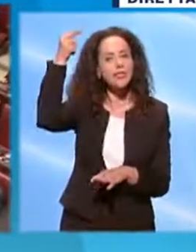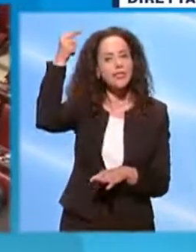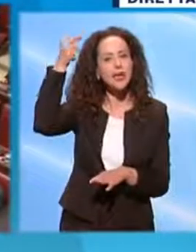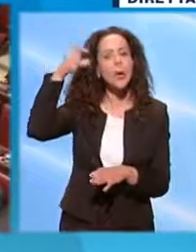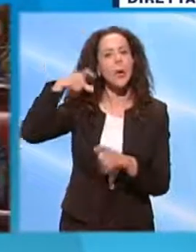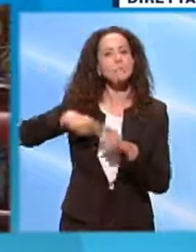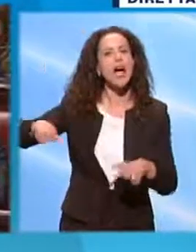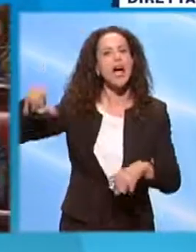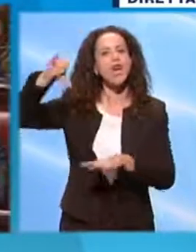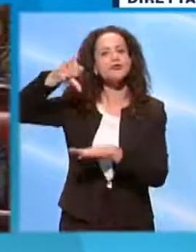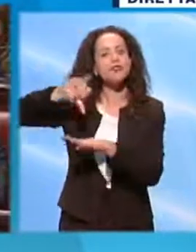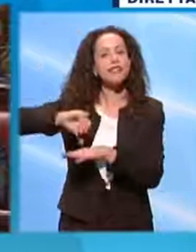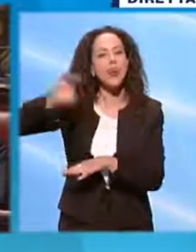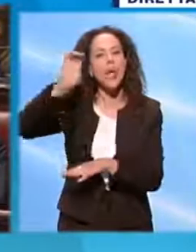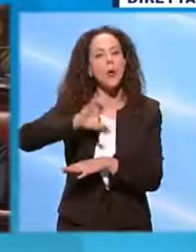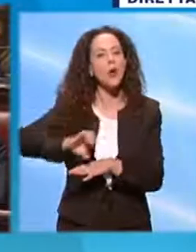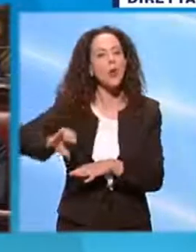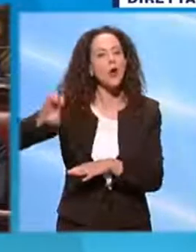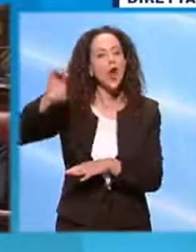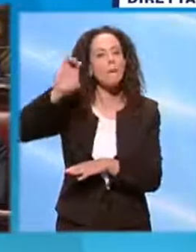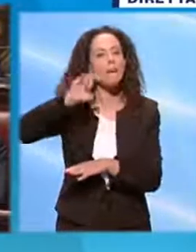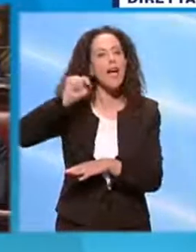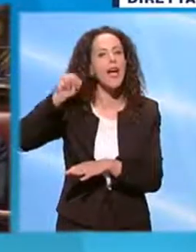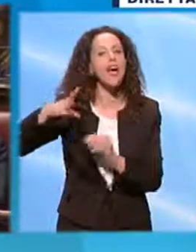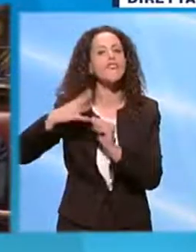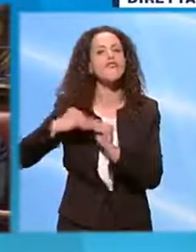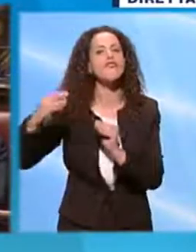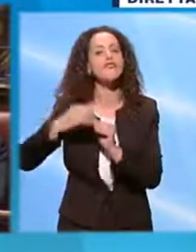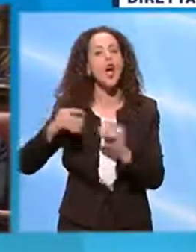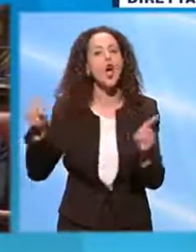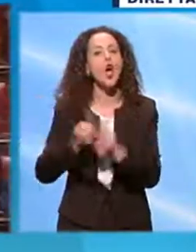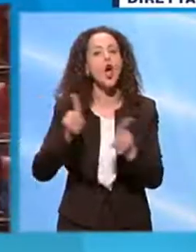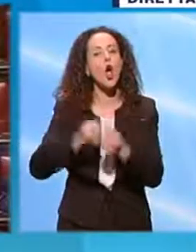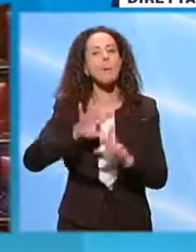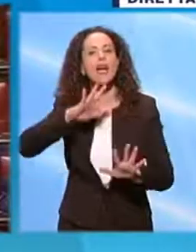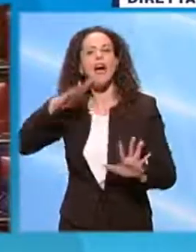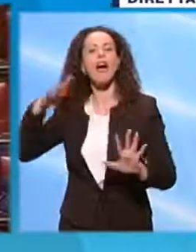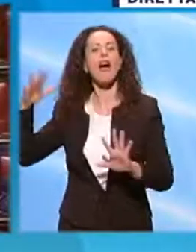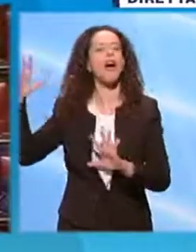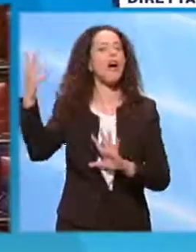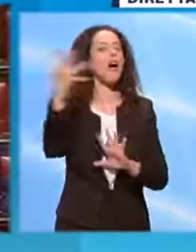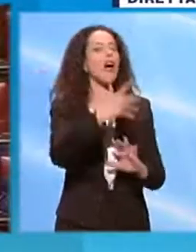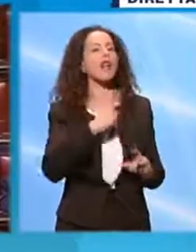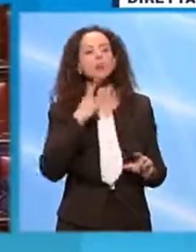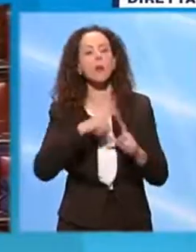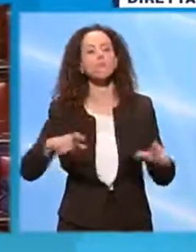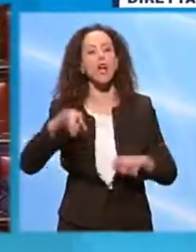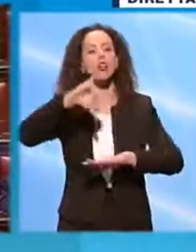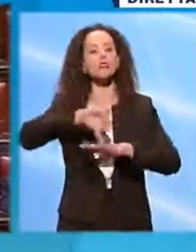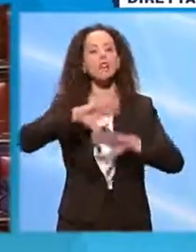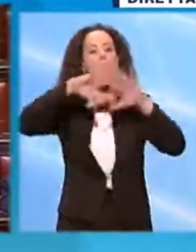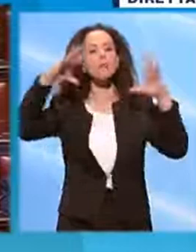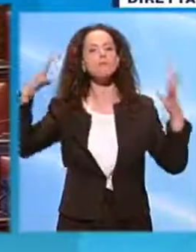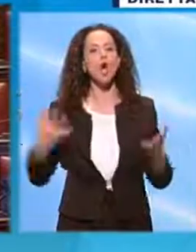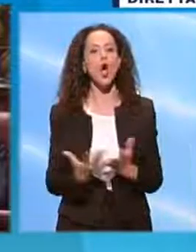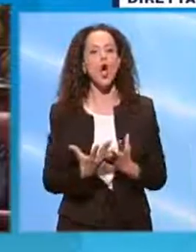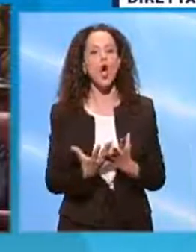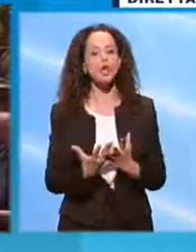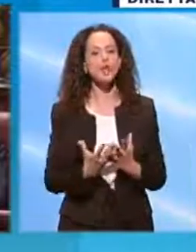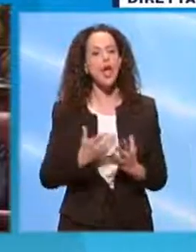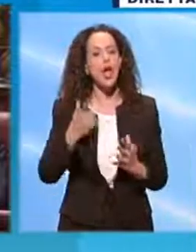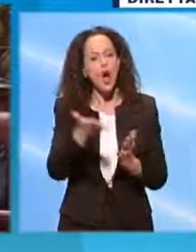Europea faccia quello che fanno le altre banche centrali in tutto il mondo, comprare